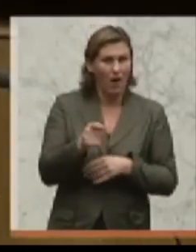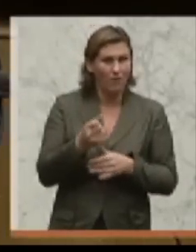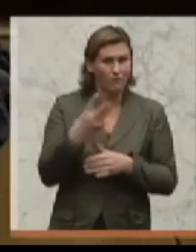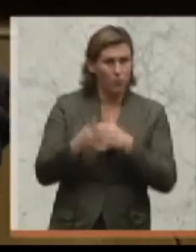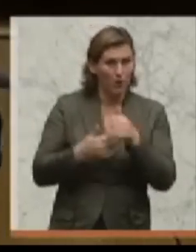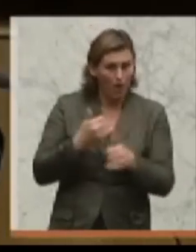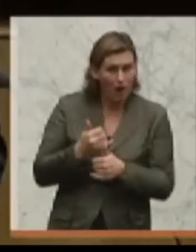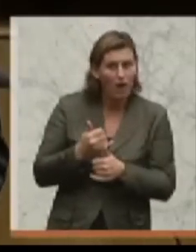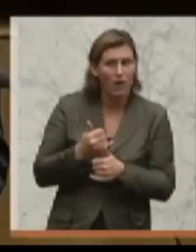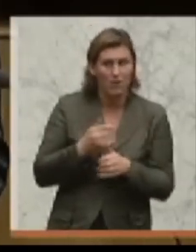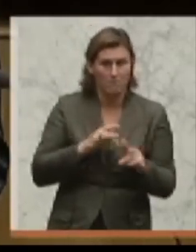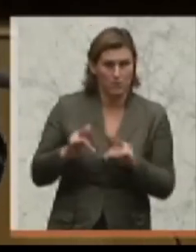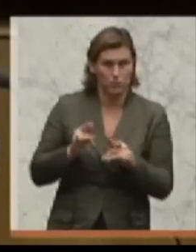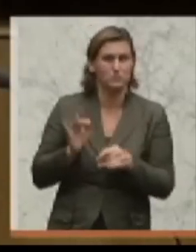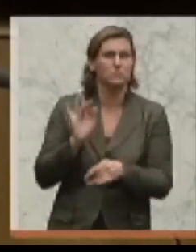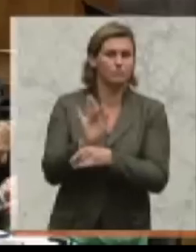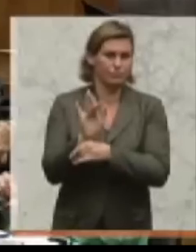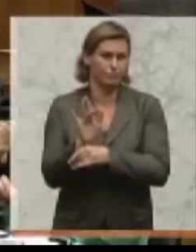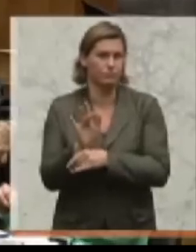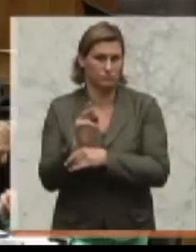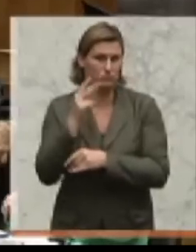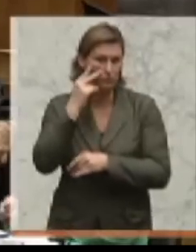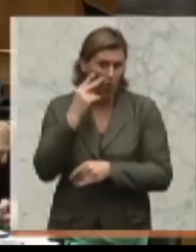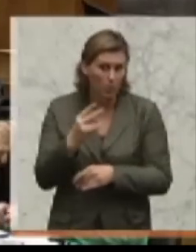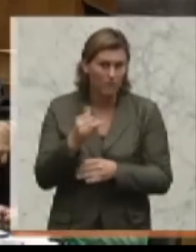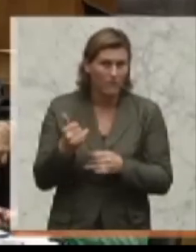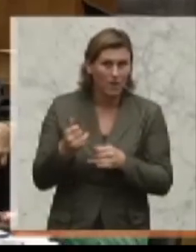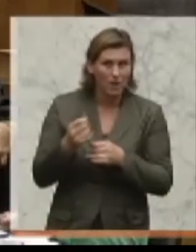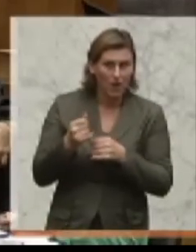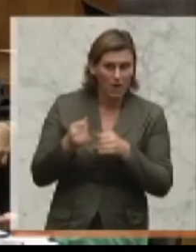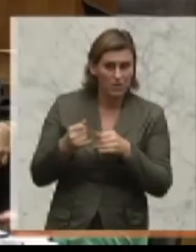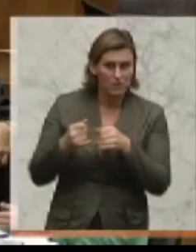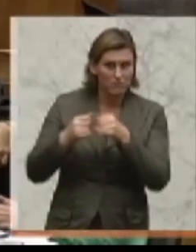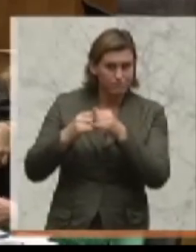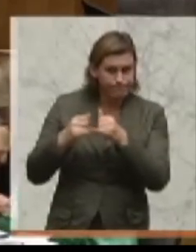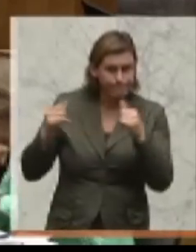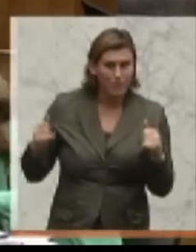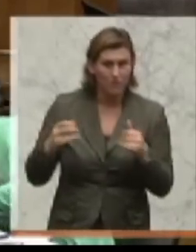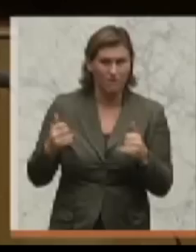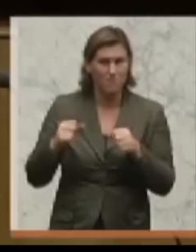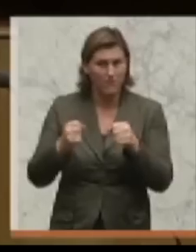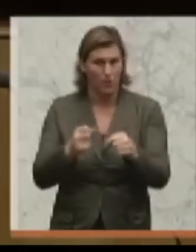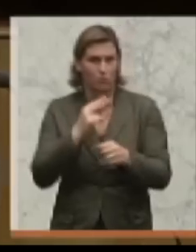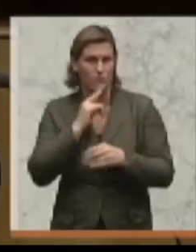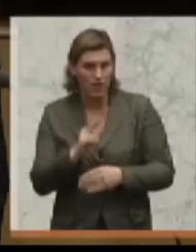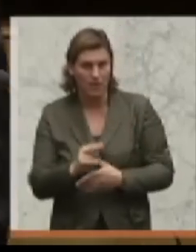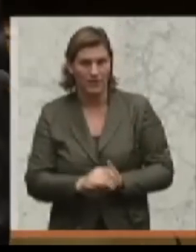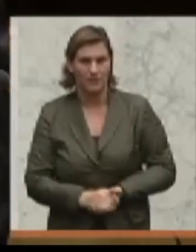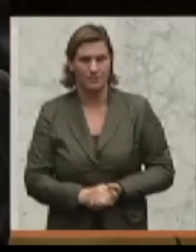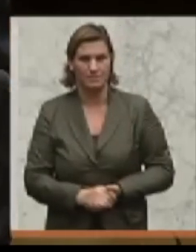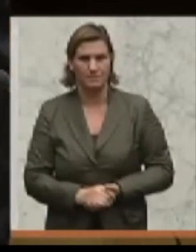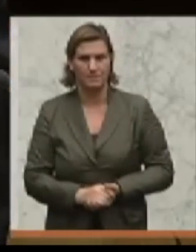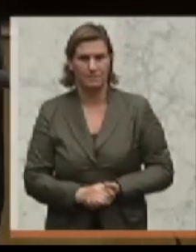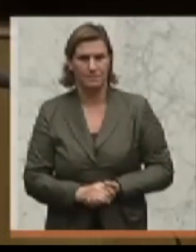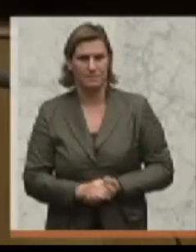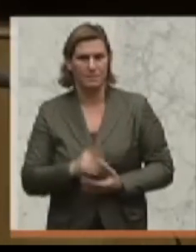den Pensionisten, wenn Sie draufkommen, wie die Inflationsrate in Österreich sich wirklich bewegt. Wissen Sie, Sie können nicht